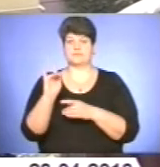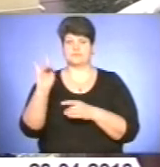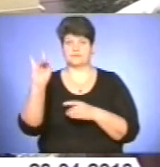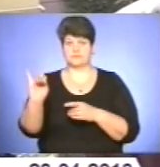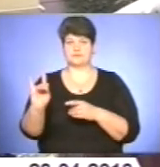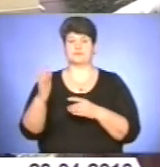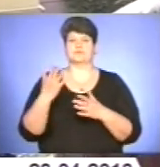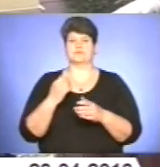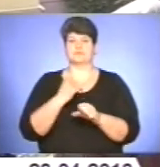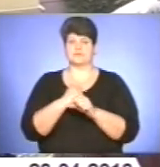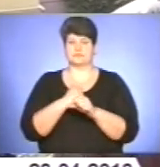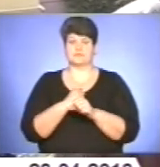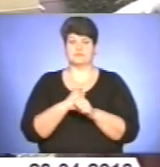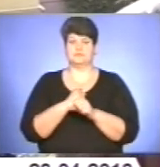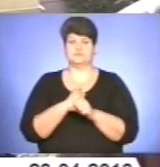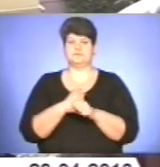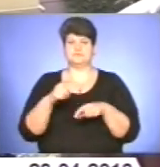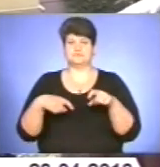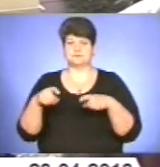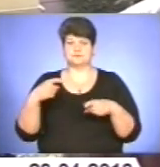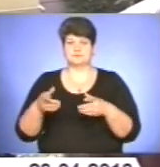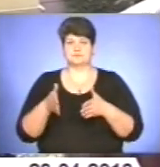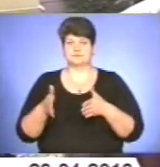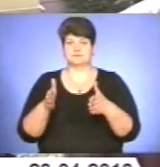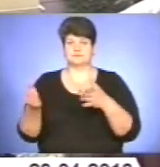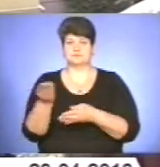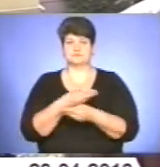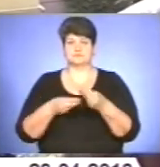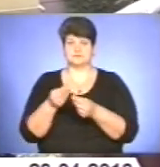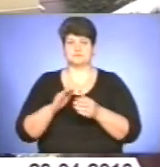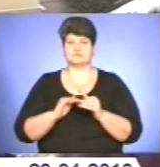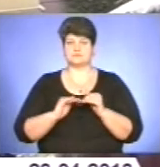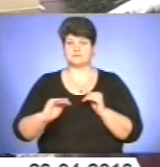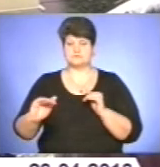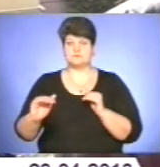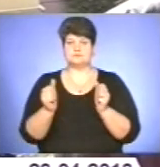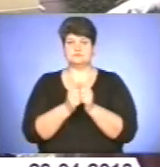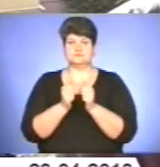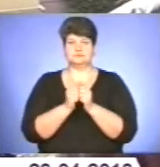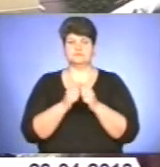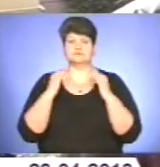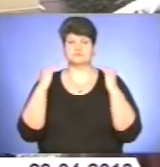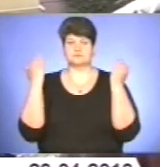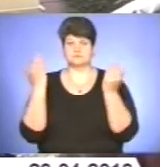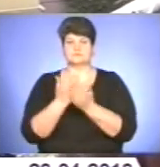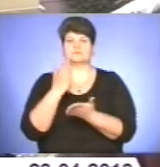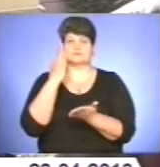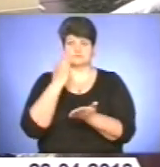і збігові доріжки з штучним покриттям. Поряд стадіоном знаходиться